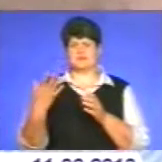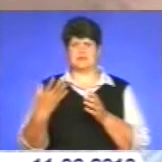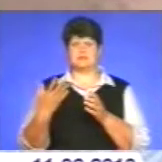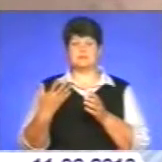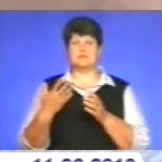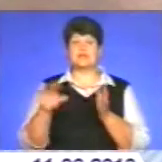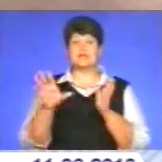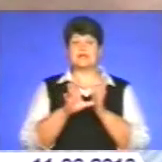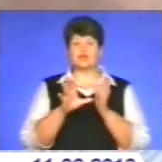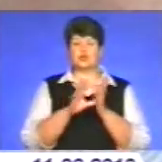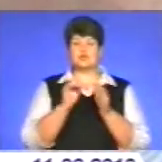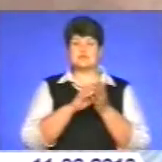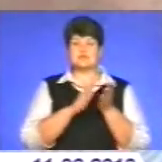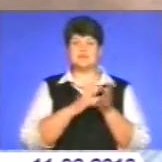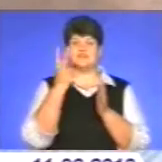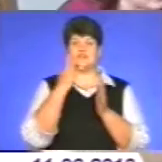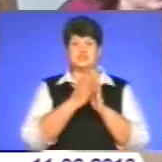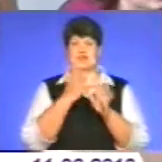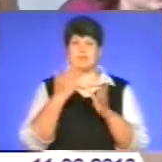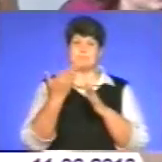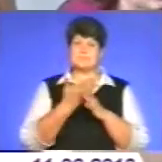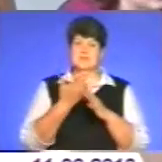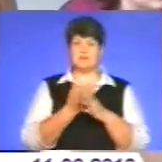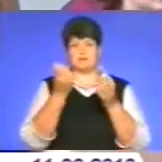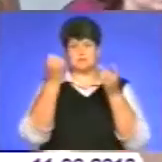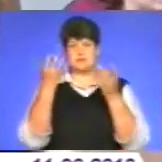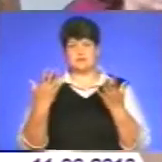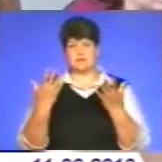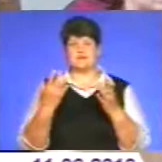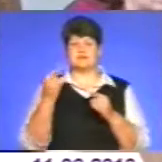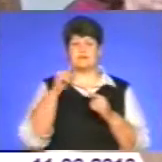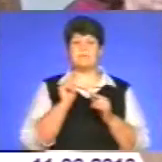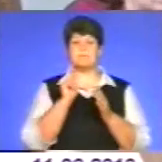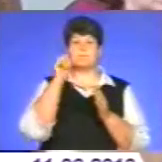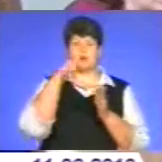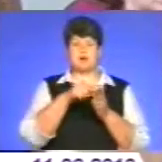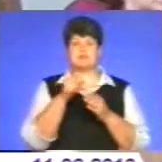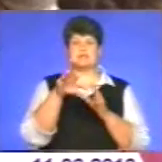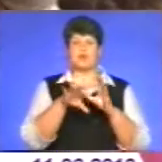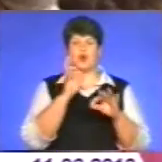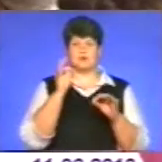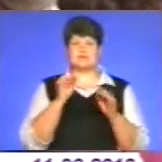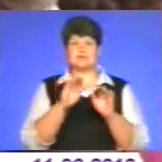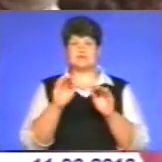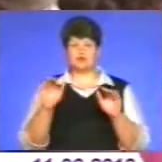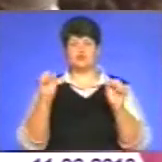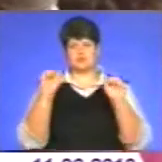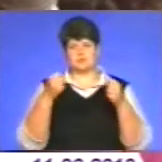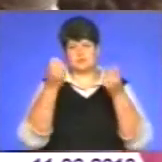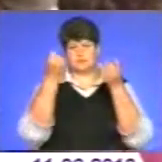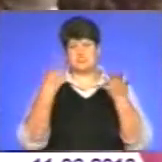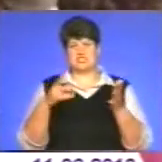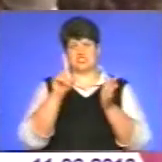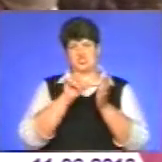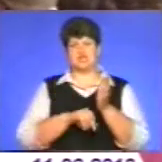електронному записі буде дві черги – пільгова і звичайна. Відтепер потрапити в обраний вами садок буде набагато простіше і